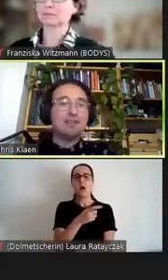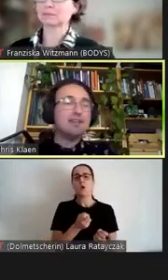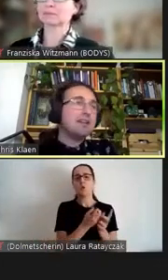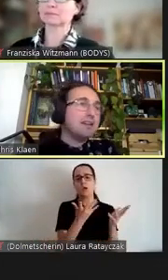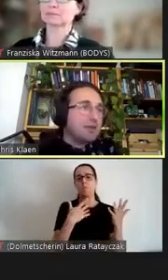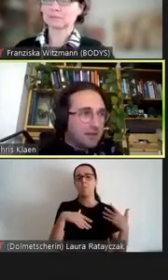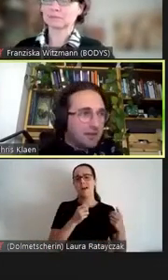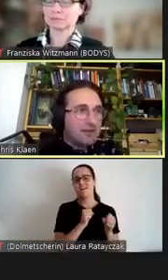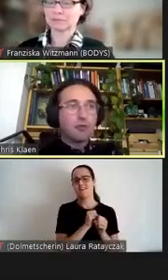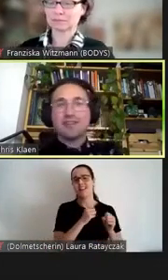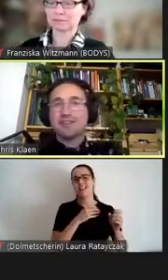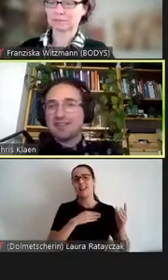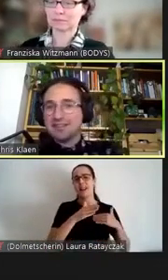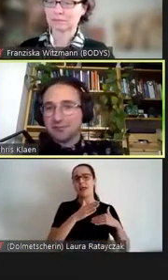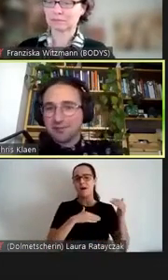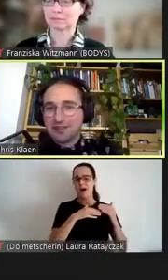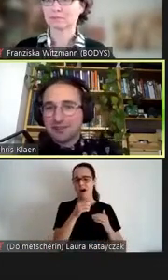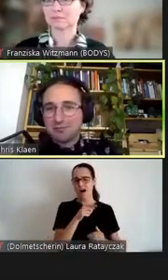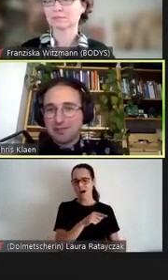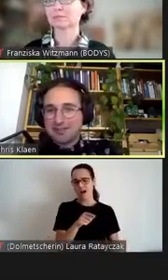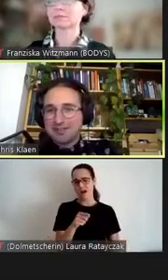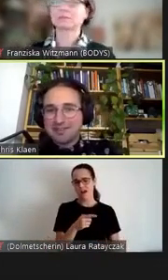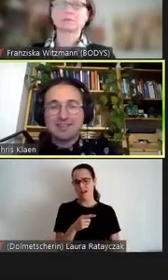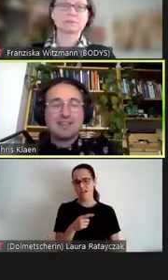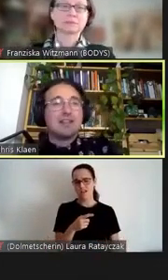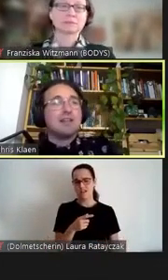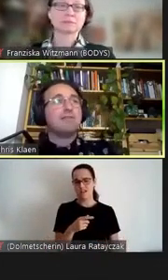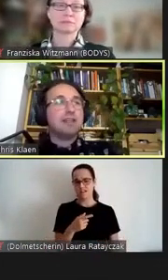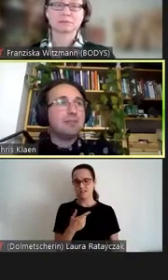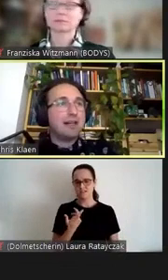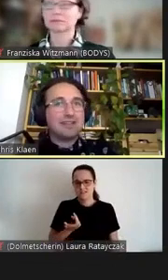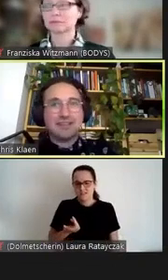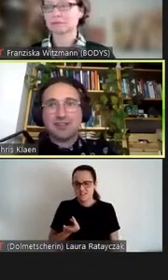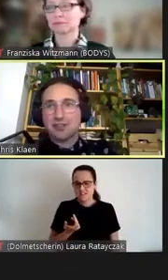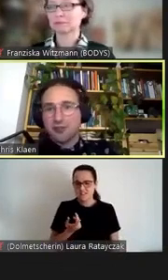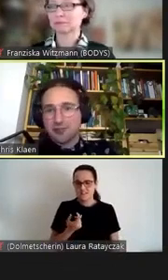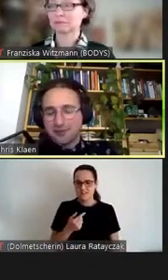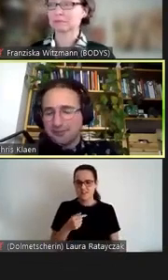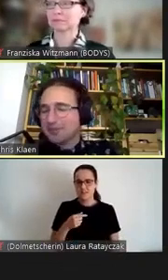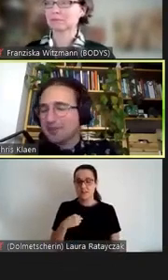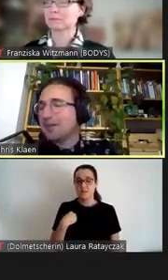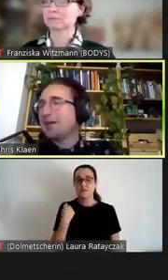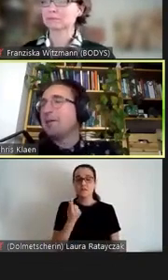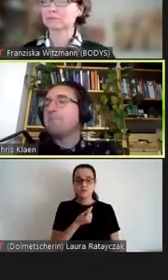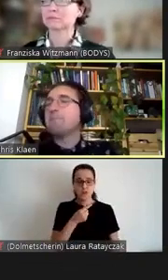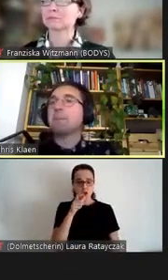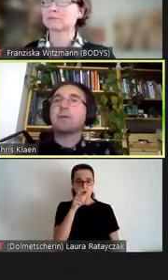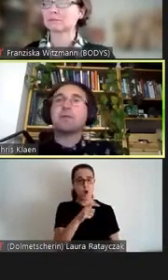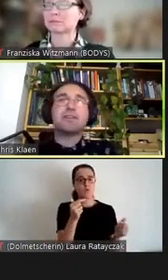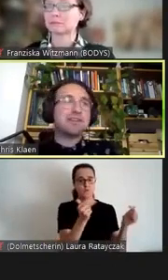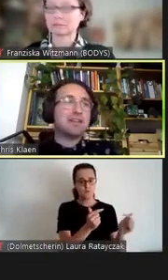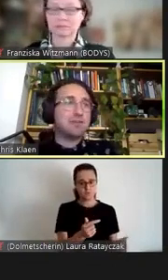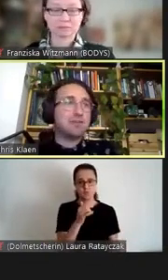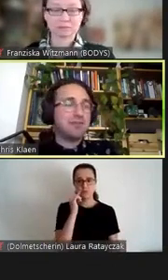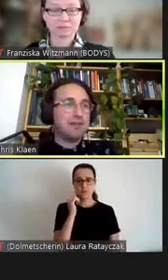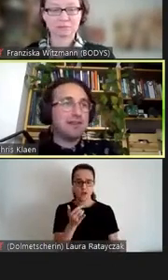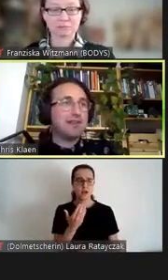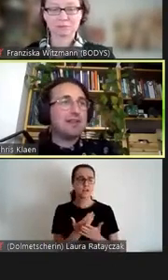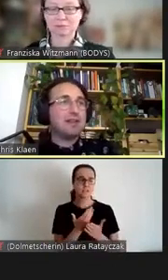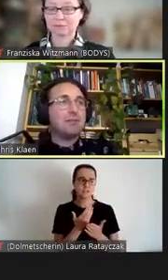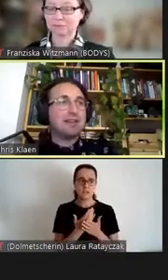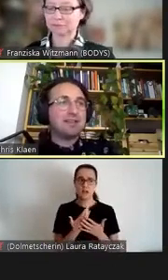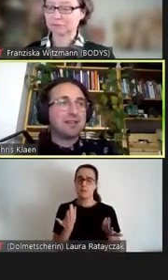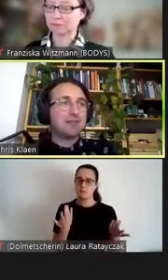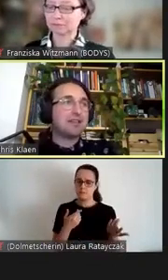wir, die kümmern sich nicht um ihre Queers, wir machen das schon und deshalb sind